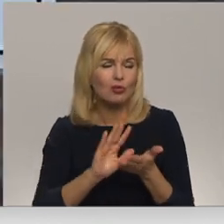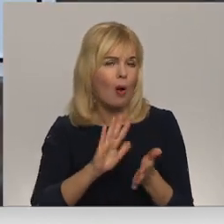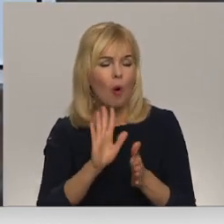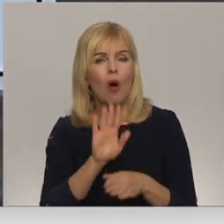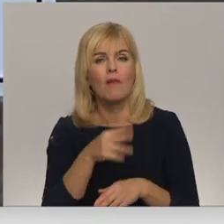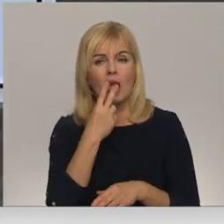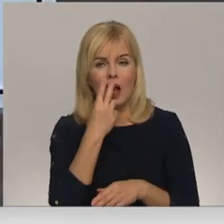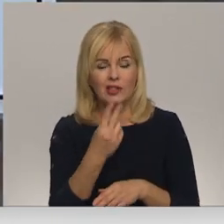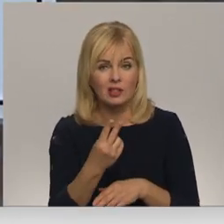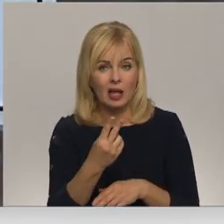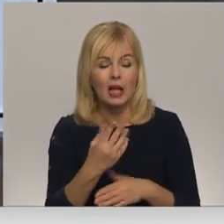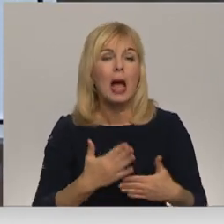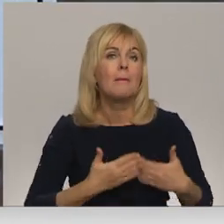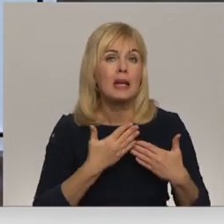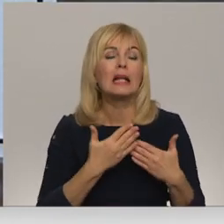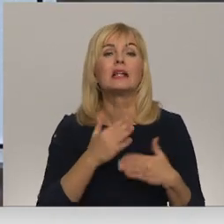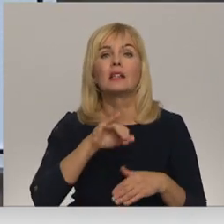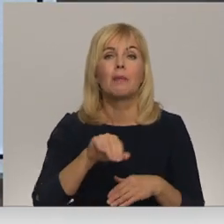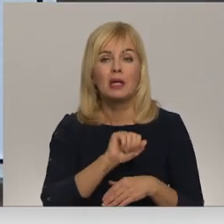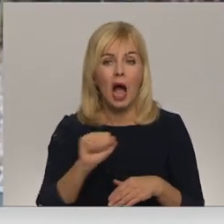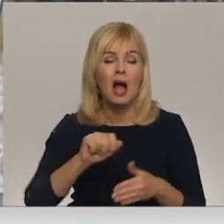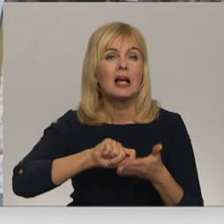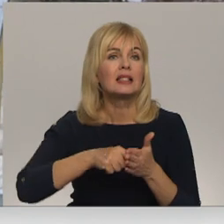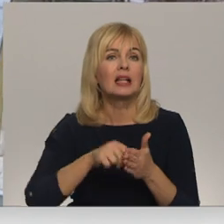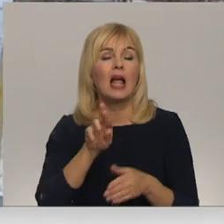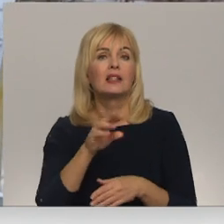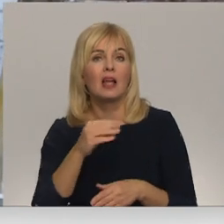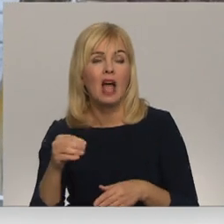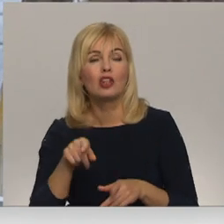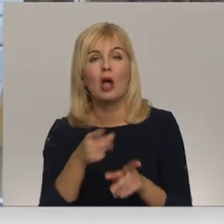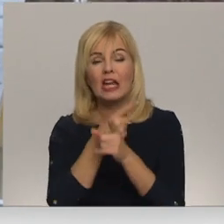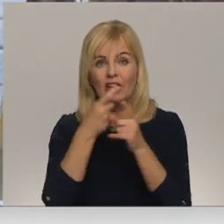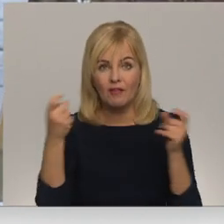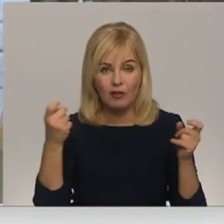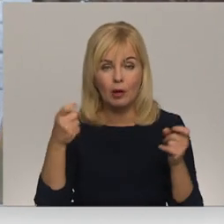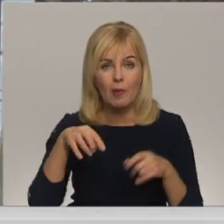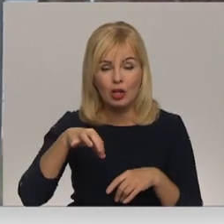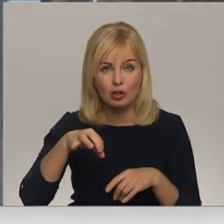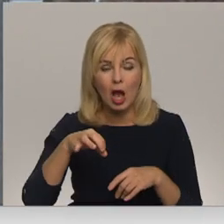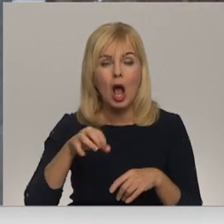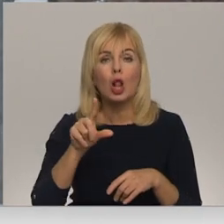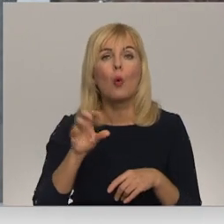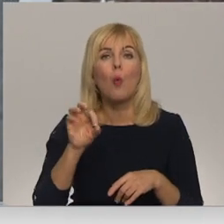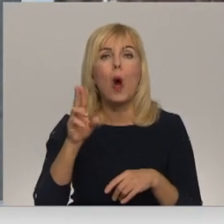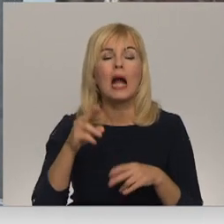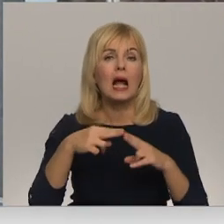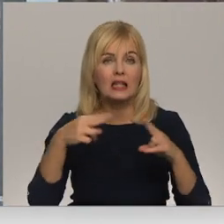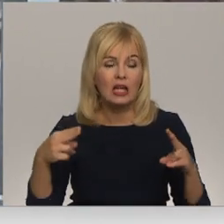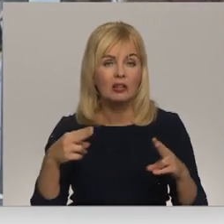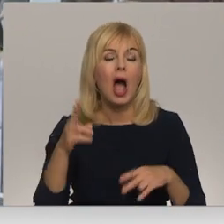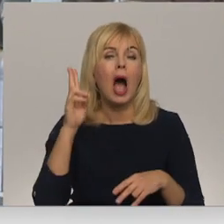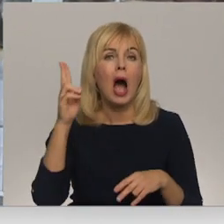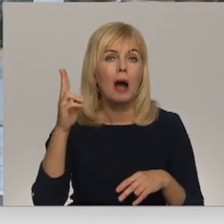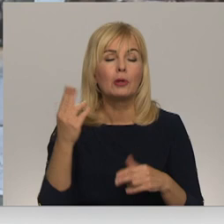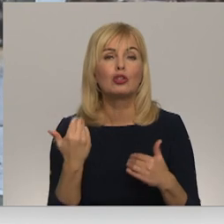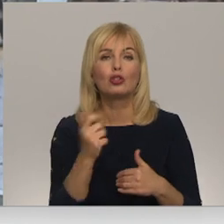uzrakstīts. Mīlestībai jā, slēdzinēm nē. Šāda informatīva zīme šobrīd ir pie loka tilta, kas vien apliecina, ka šobrīd